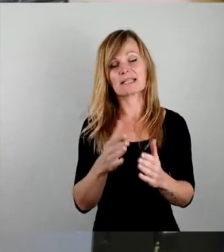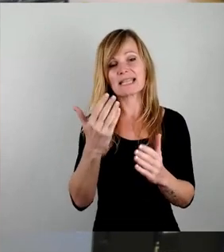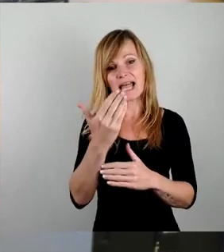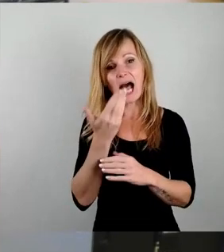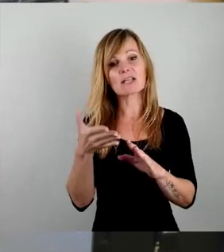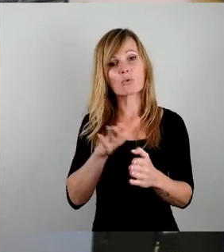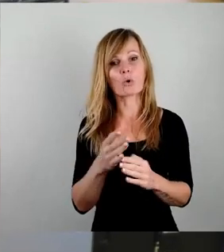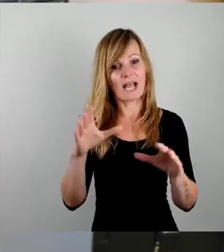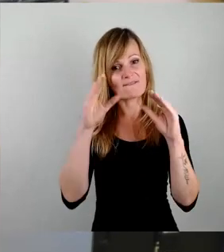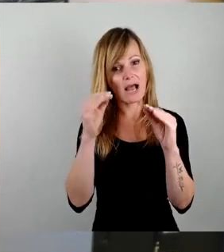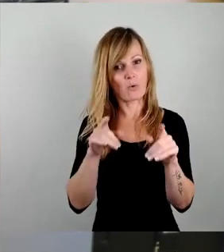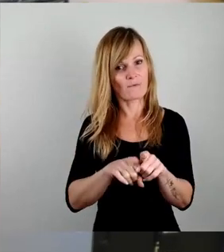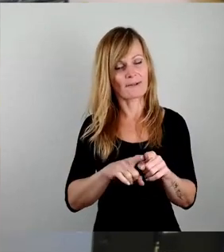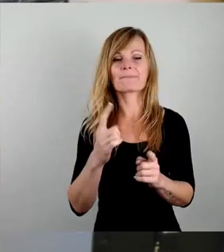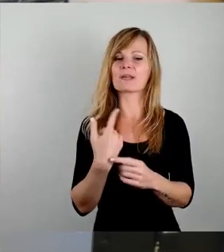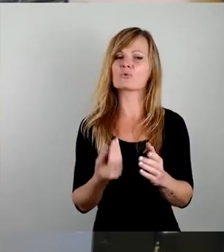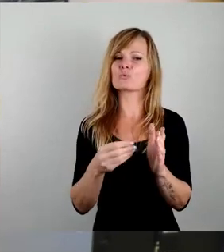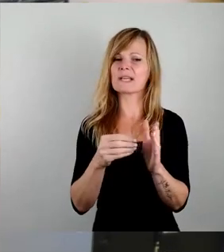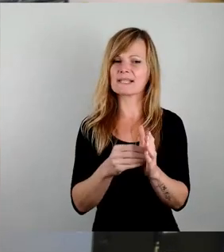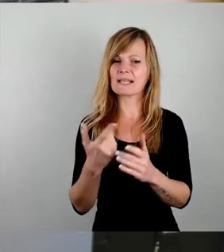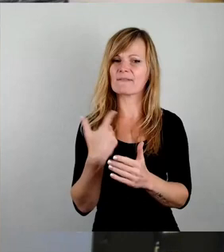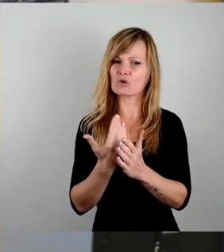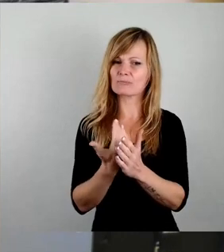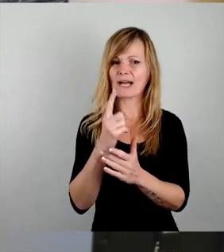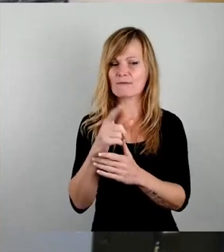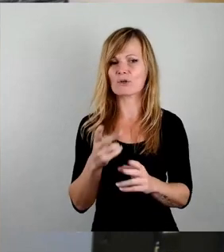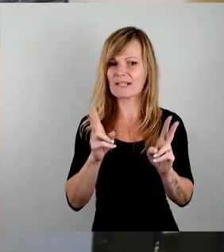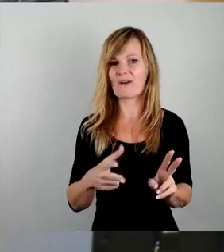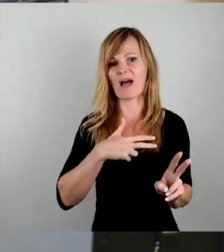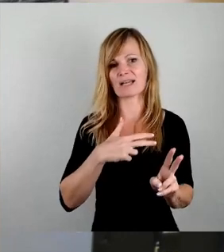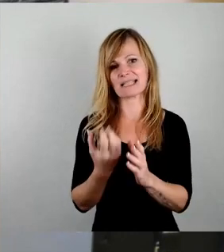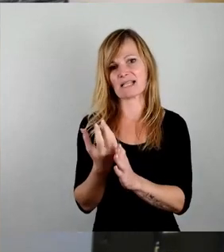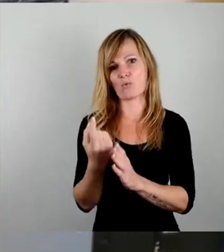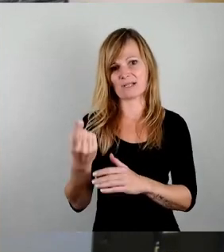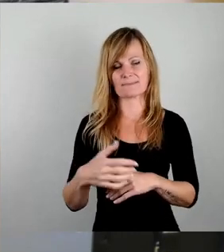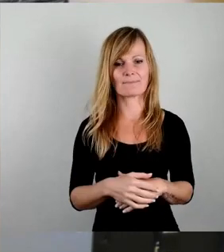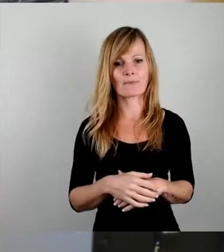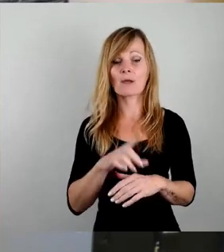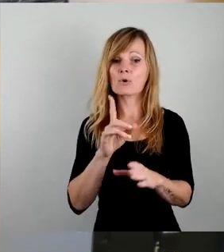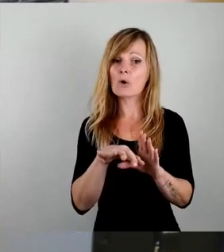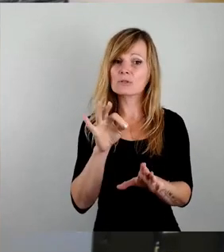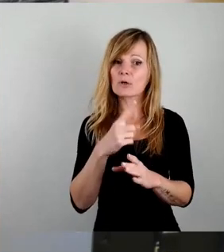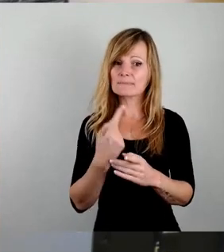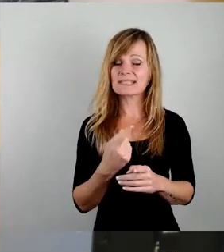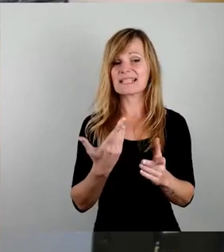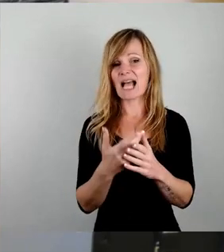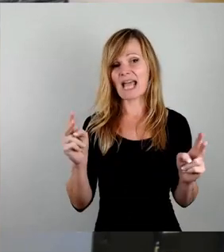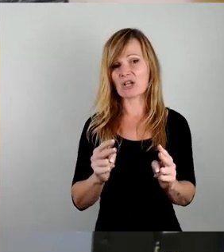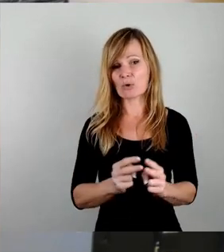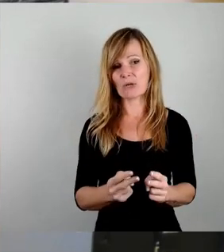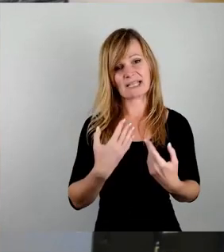Zusätzlich sparen wir gleich was vor debranen Ressourcen. Ausgenommen von solch unzumartbaren Einschränkungen ist selbstverständlich die Wirtschaft.